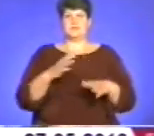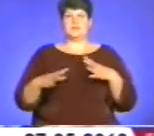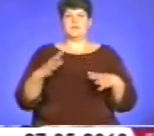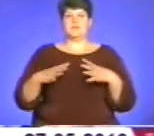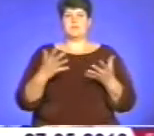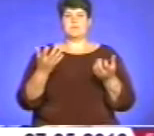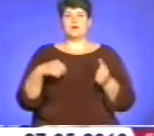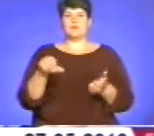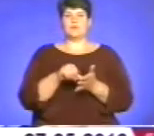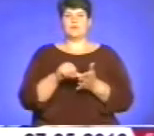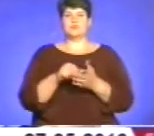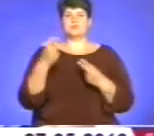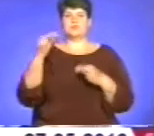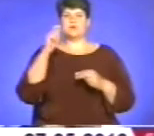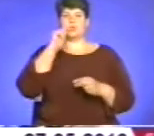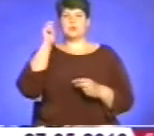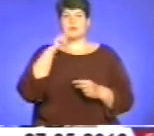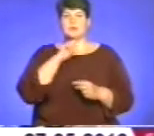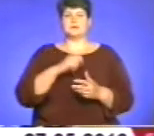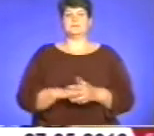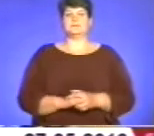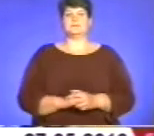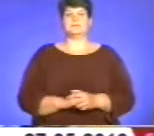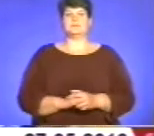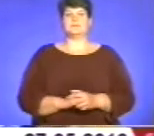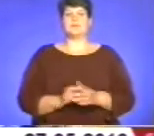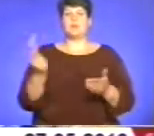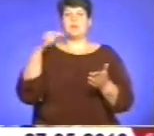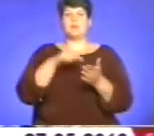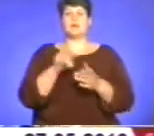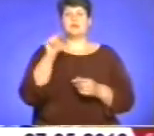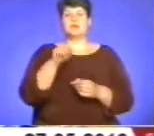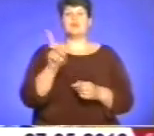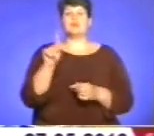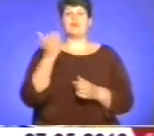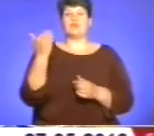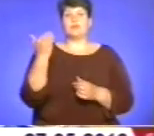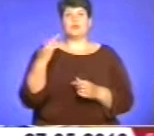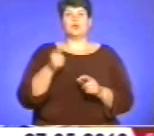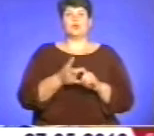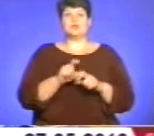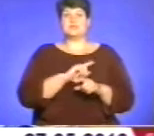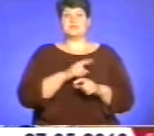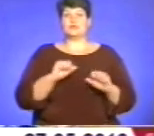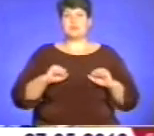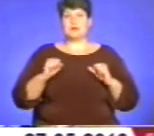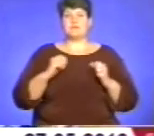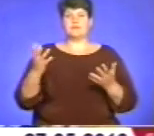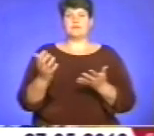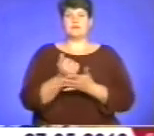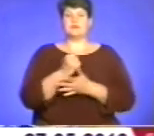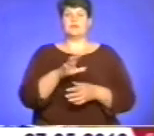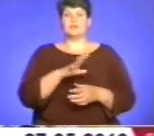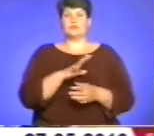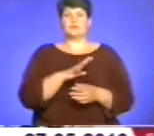Он участвовал на чемпионате Украины, и попало так, что он очень сильно старался, попало так, что он выиграл. Он